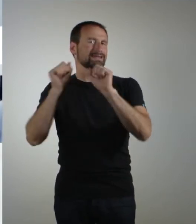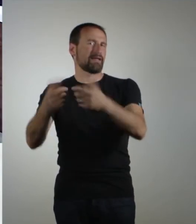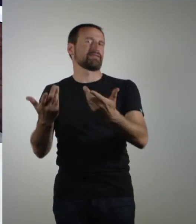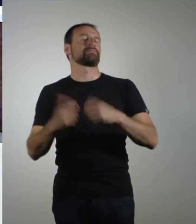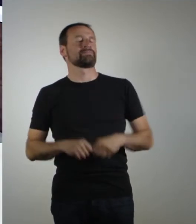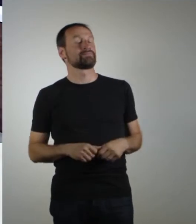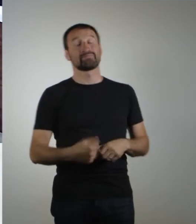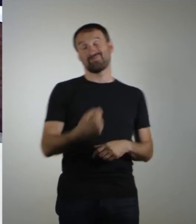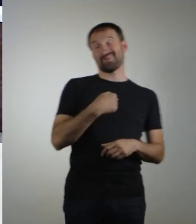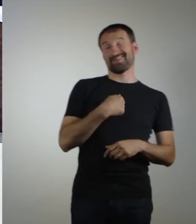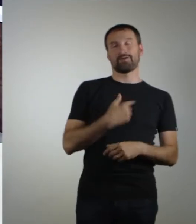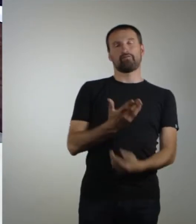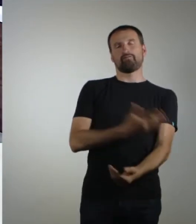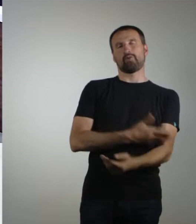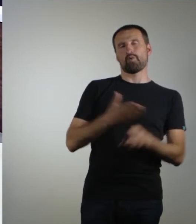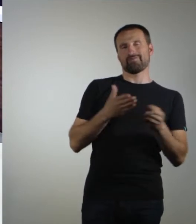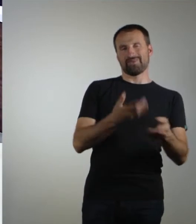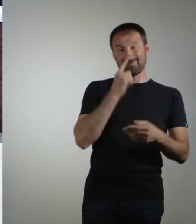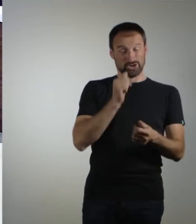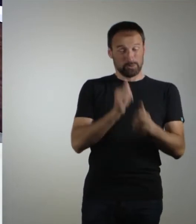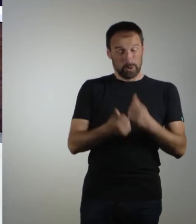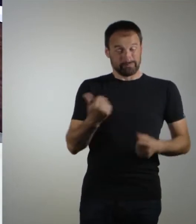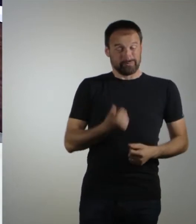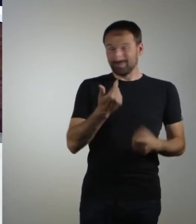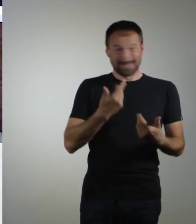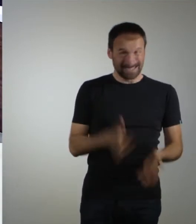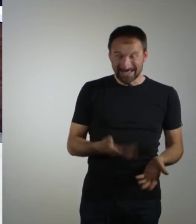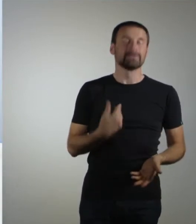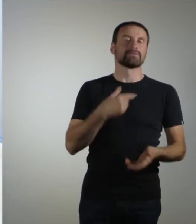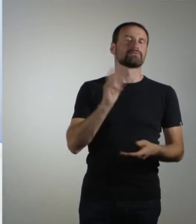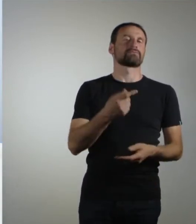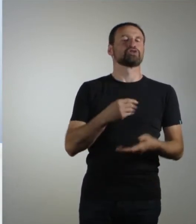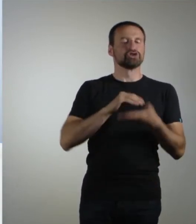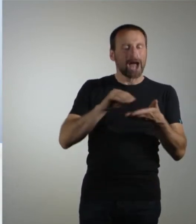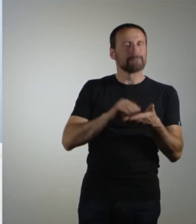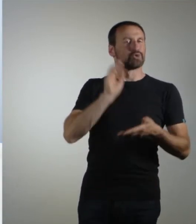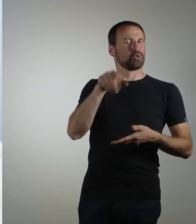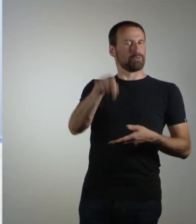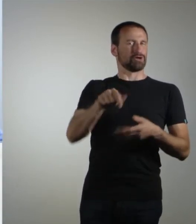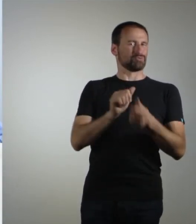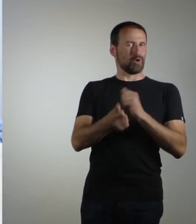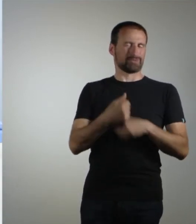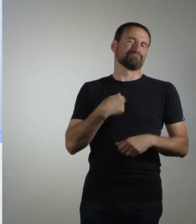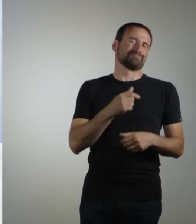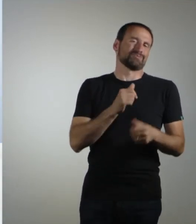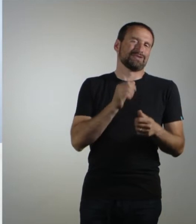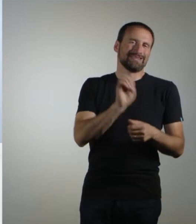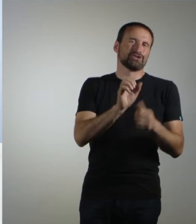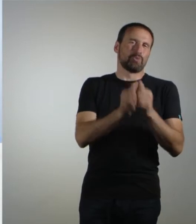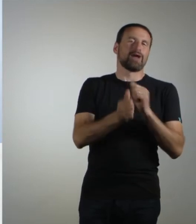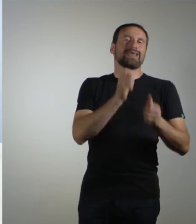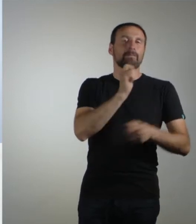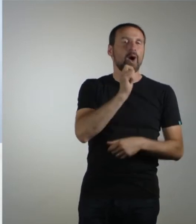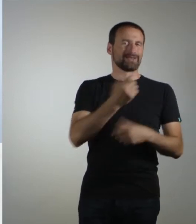schreibt man über den Sport. Und deshalb bin ich quasi so ein bisschen der Sportreporter geworden, damals nur halt im E-Sport. Das heißt, ich habe selber gespielt, bei mir hat es dann aber nicht